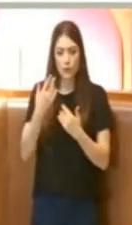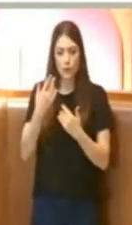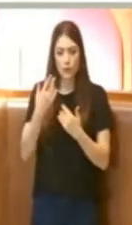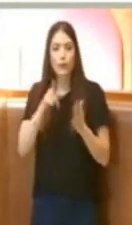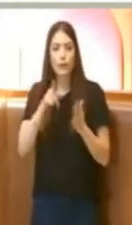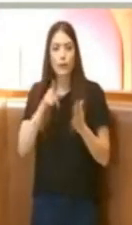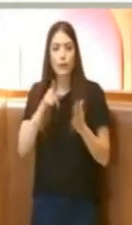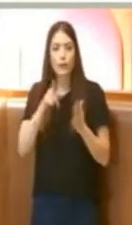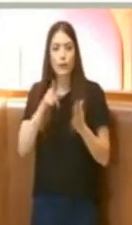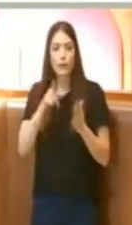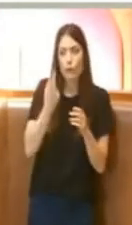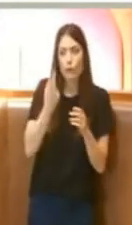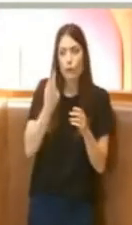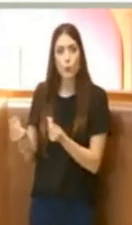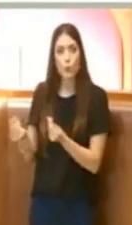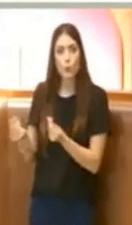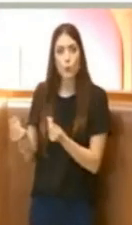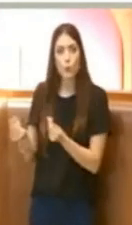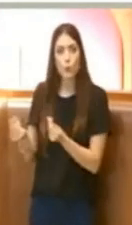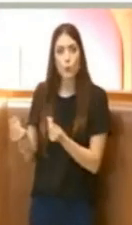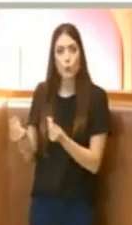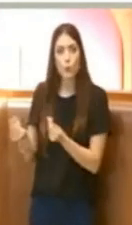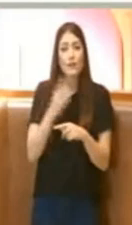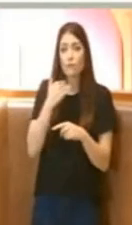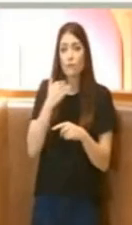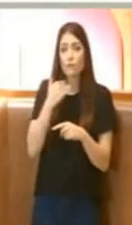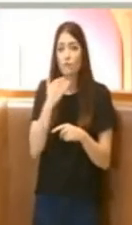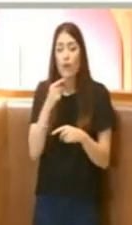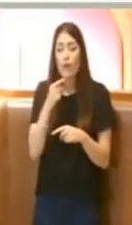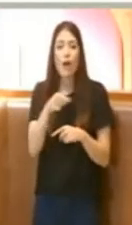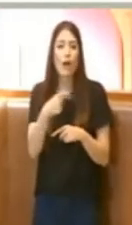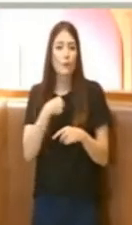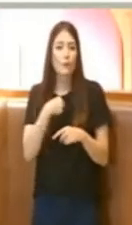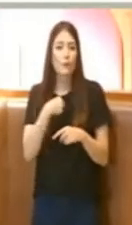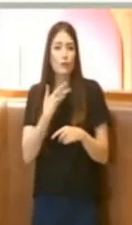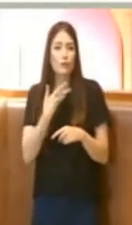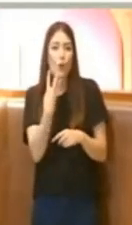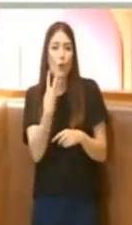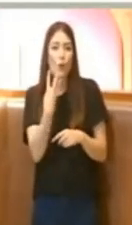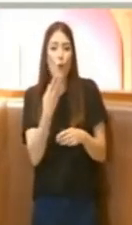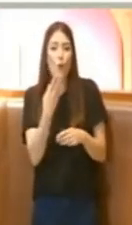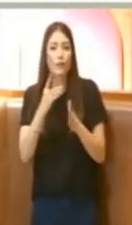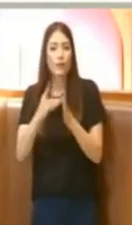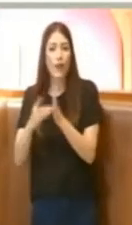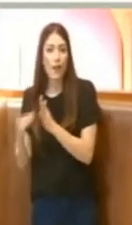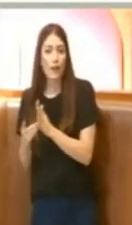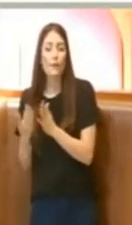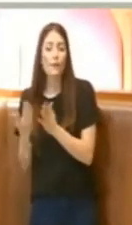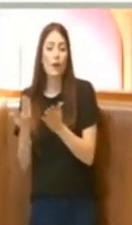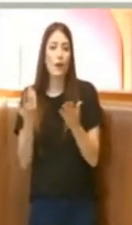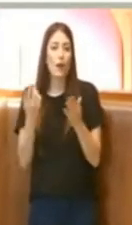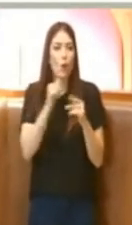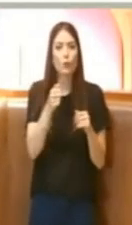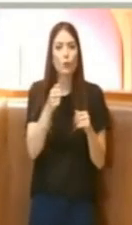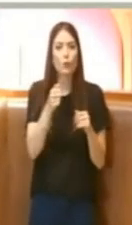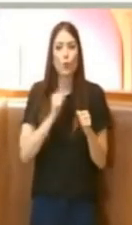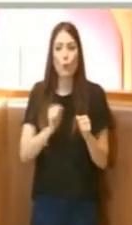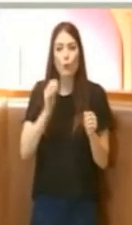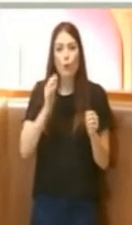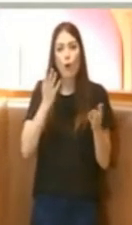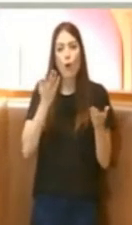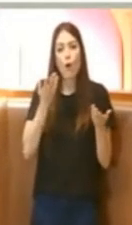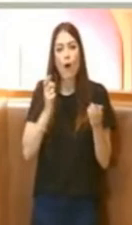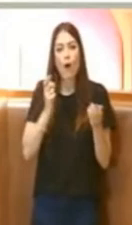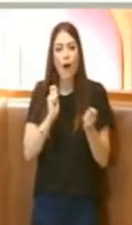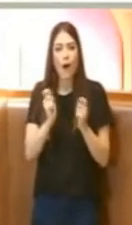delle soluzioni altrimenti ecco ci sono quattro delibere, ognuna potrà prendere la sua strada se dobbiamo tentare di fare come dire